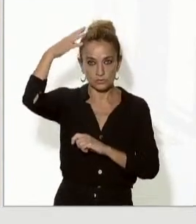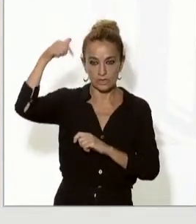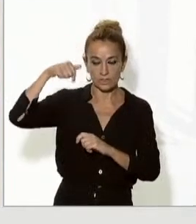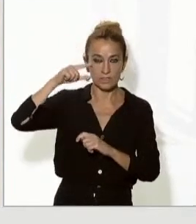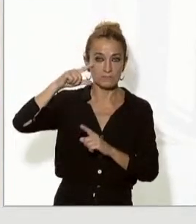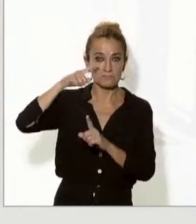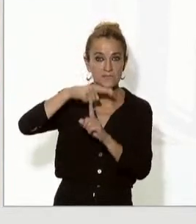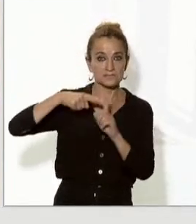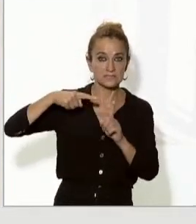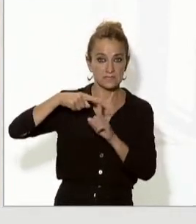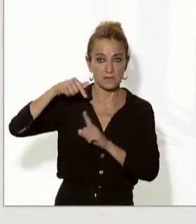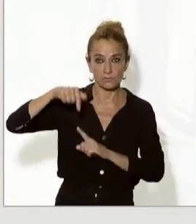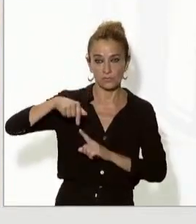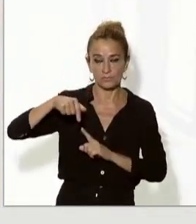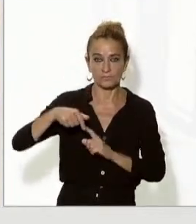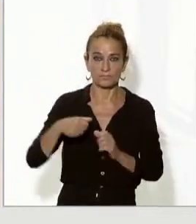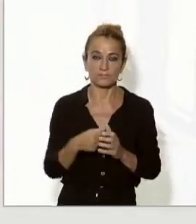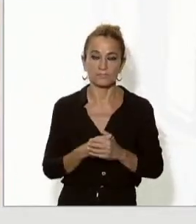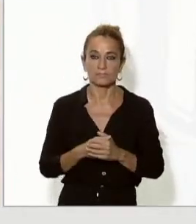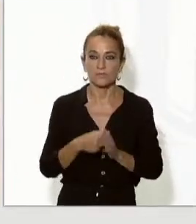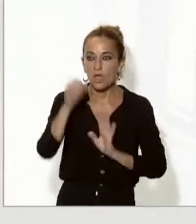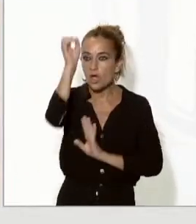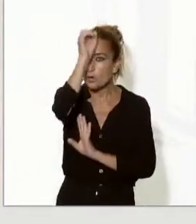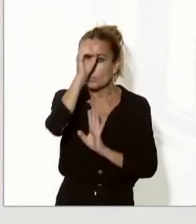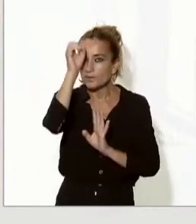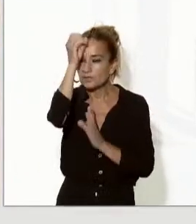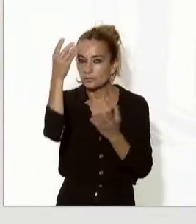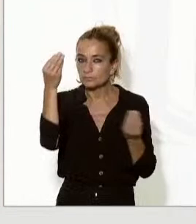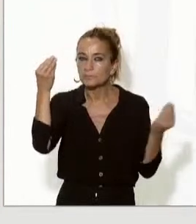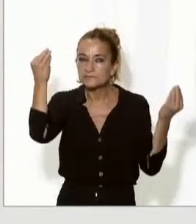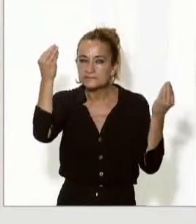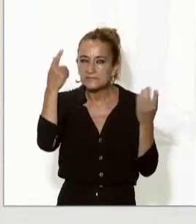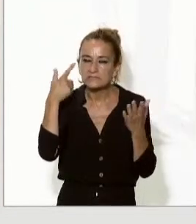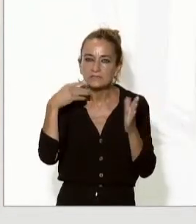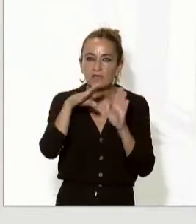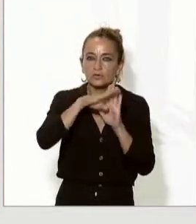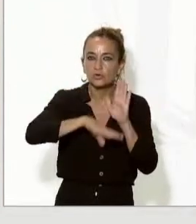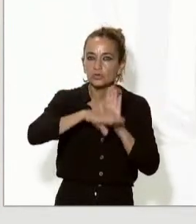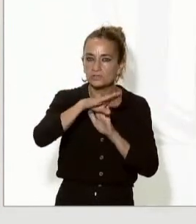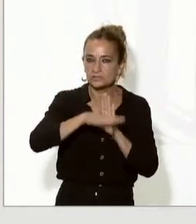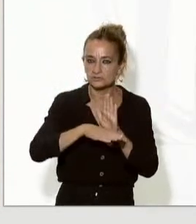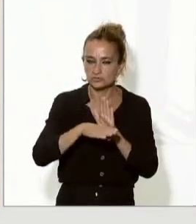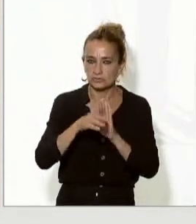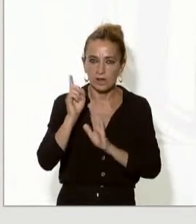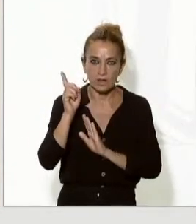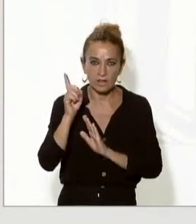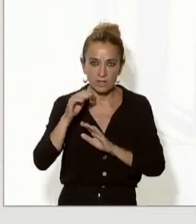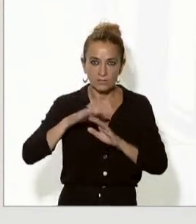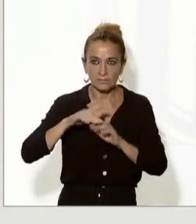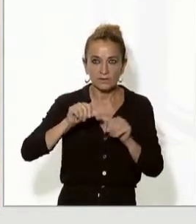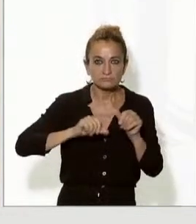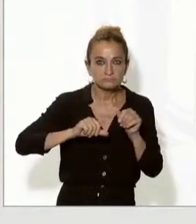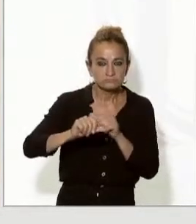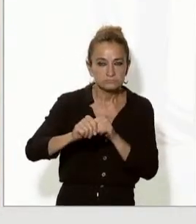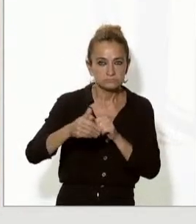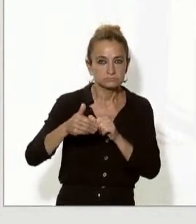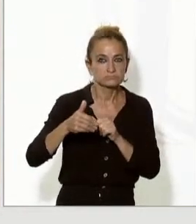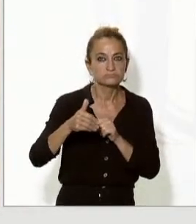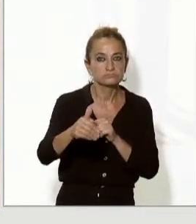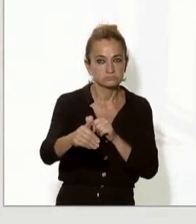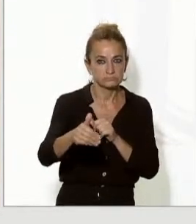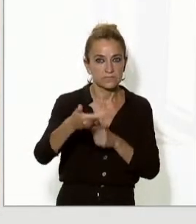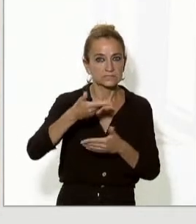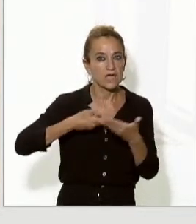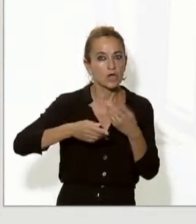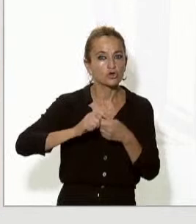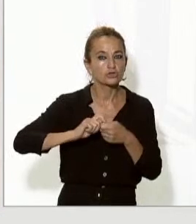migdia què en opina d'aquestes condicions prèvies que ha establert per una negociació de cara a la investidura